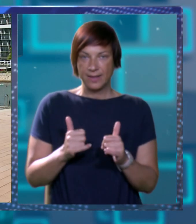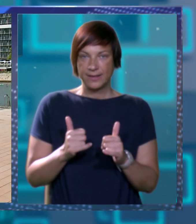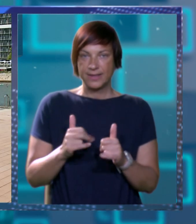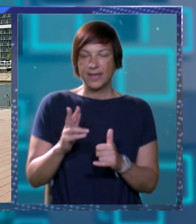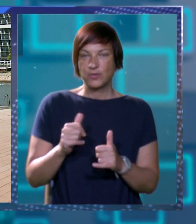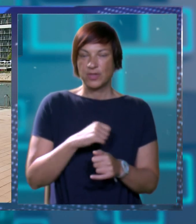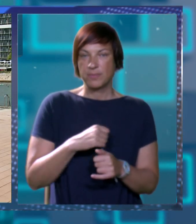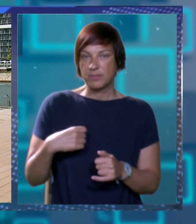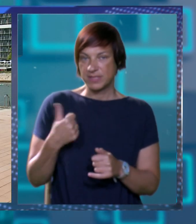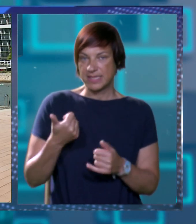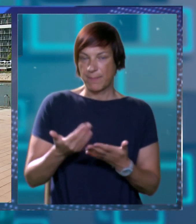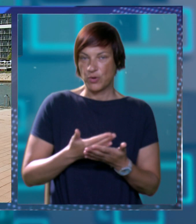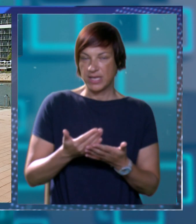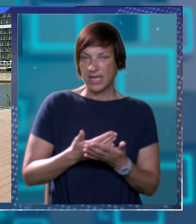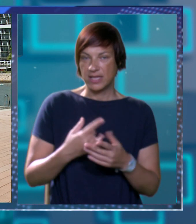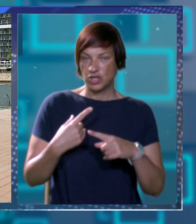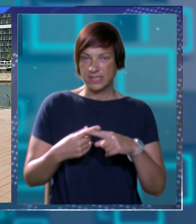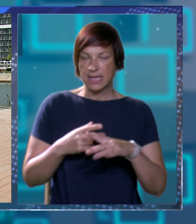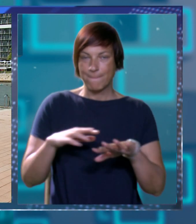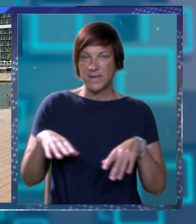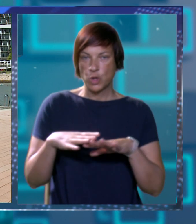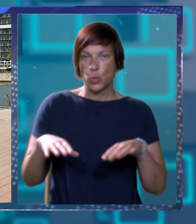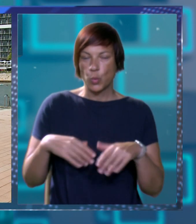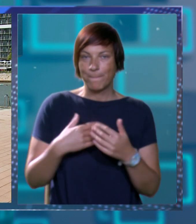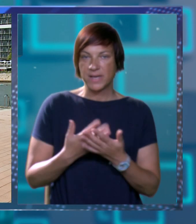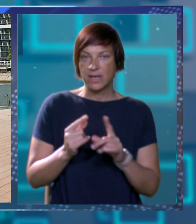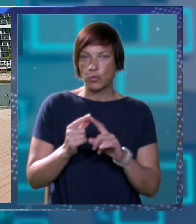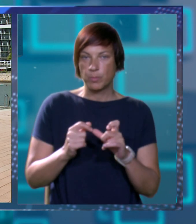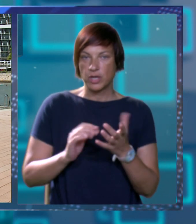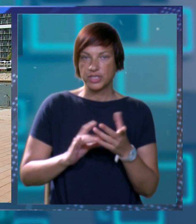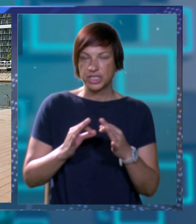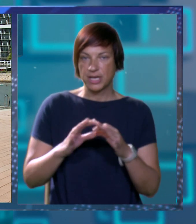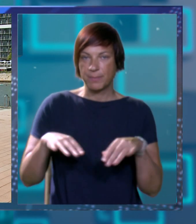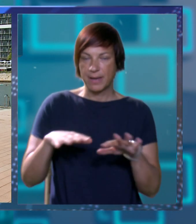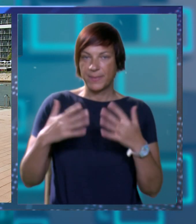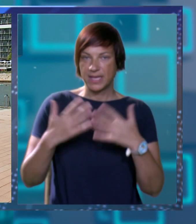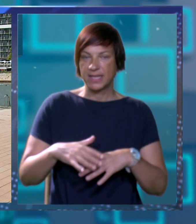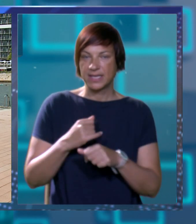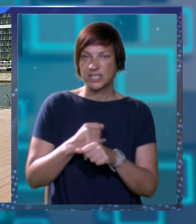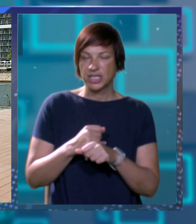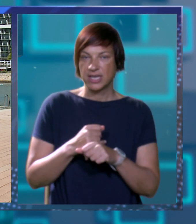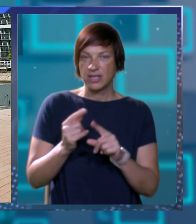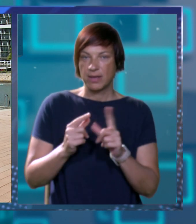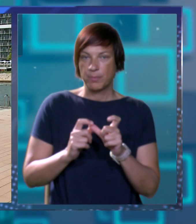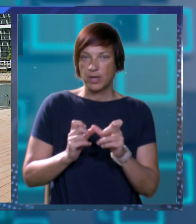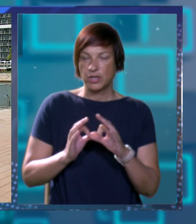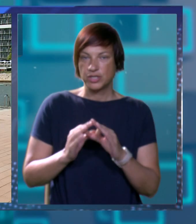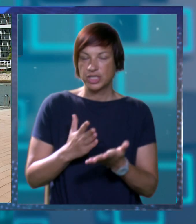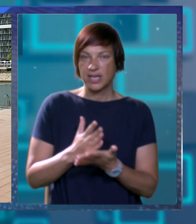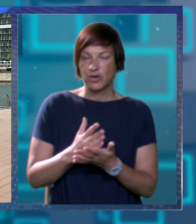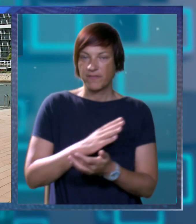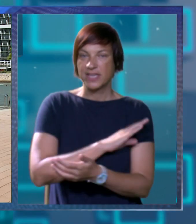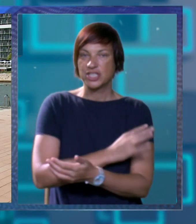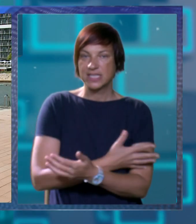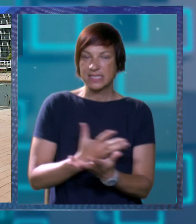trenutno imamo samo jednu i to zabranu kupanja u pločama na plaži Tehnička radiona ploče koja već